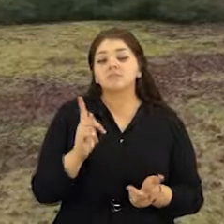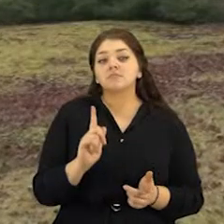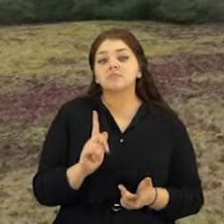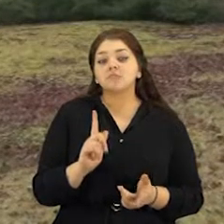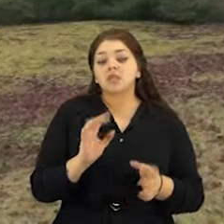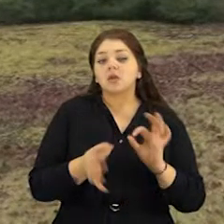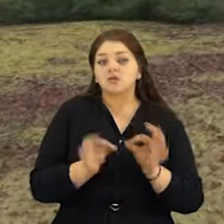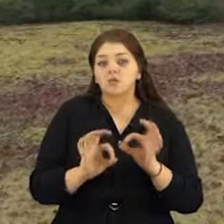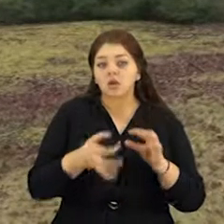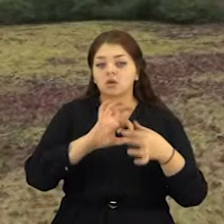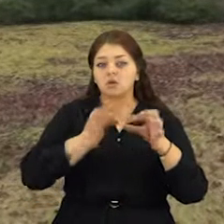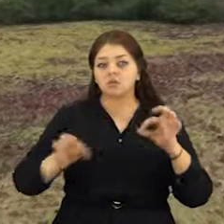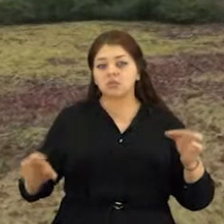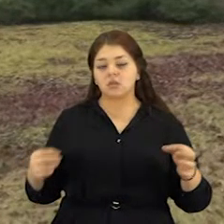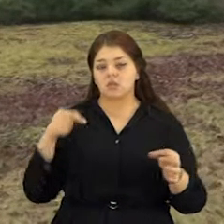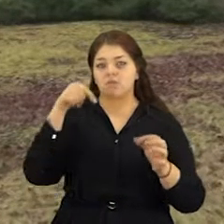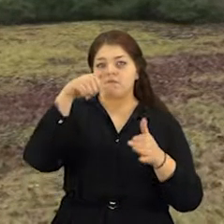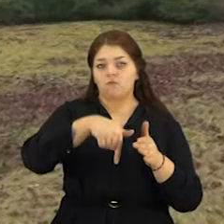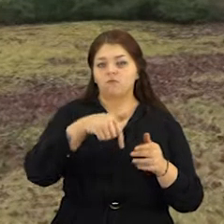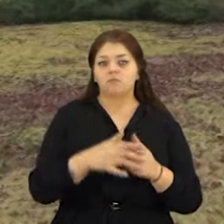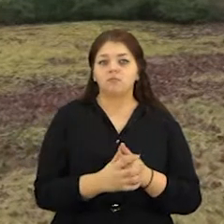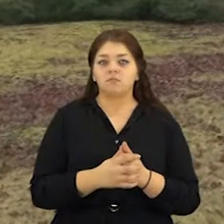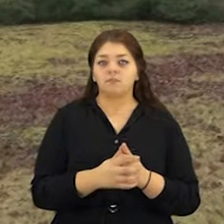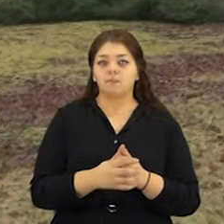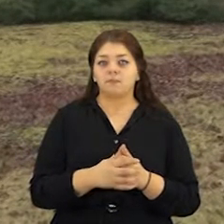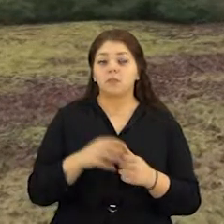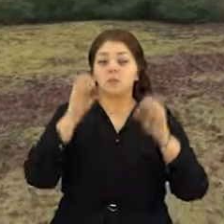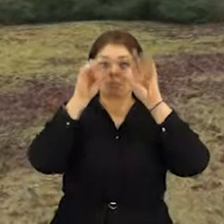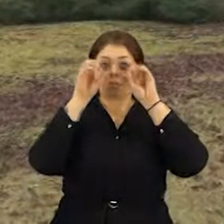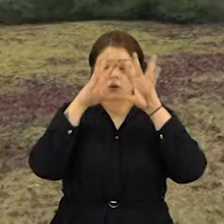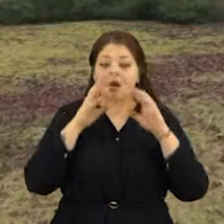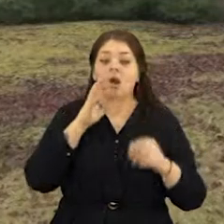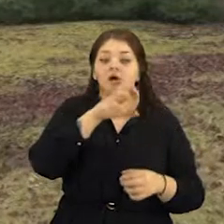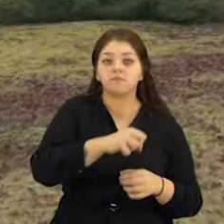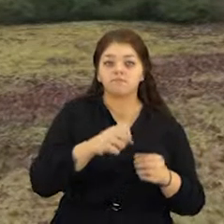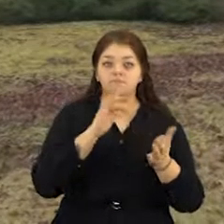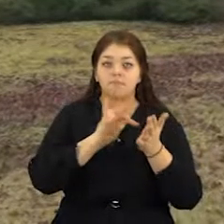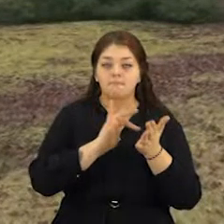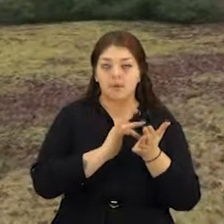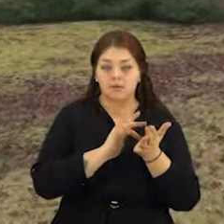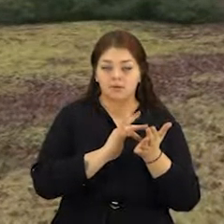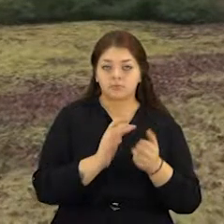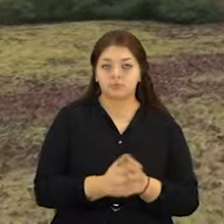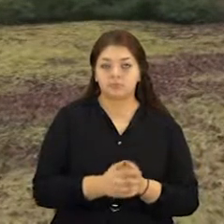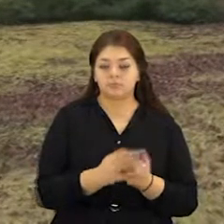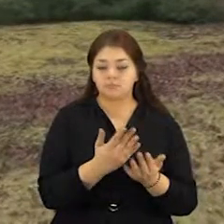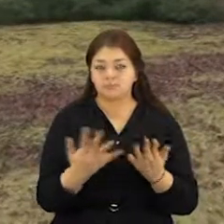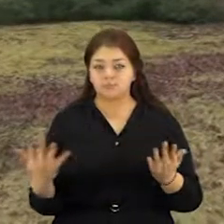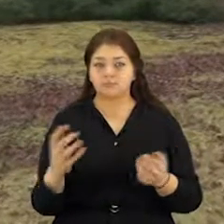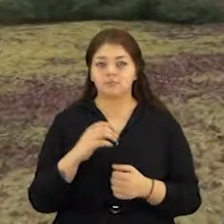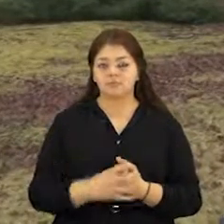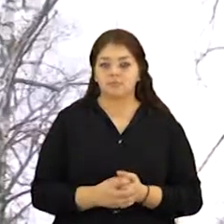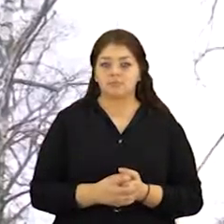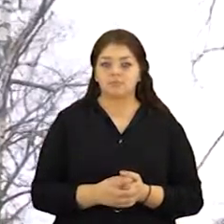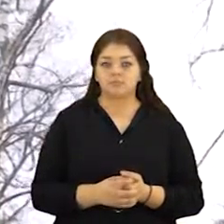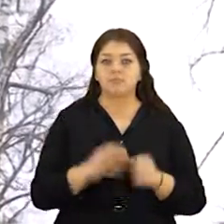tai yra natūraliai grandinėlės dalis sudėdomoji. Ir gaudo pelės? Ir gaudo pelės. Ne tik pelės, kirstukus, kūrimius ir viską kitką.